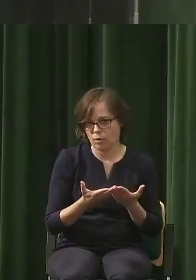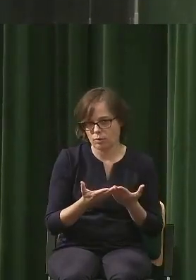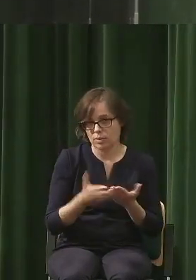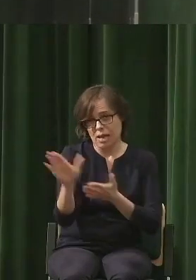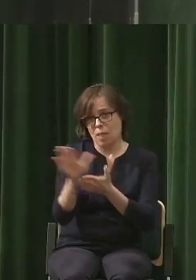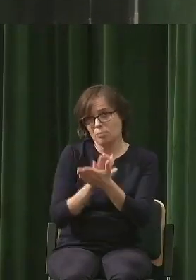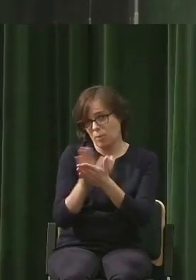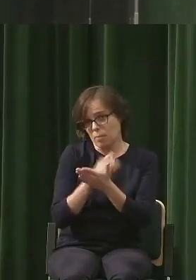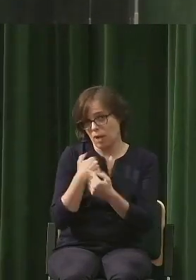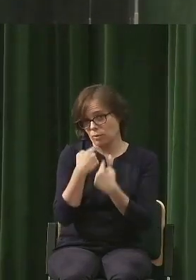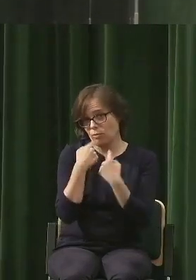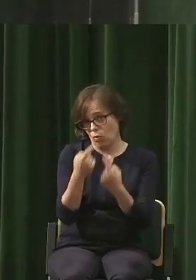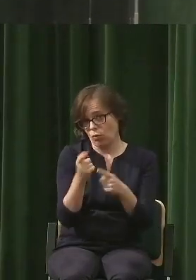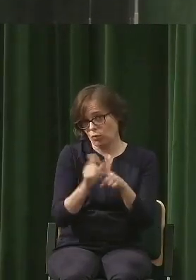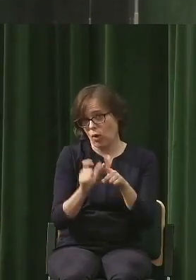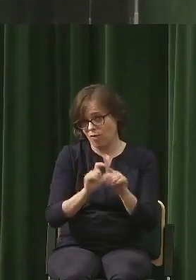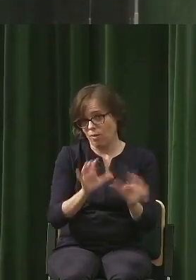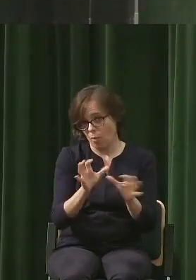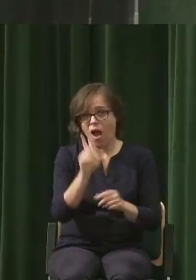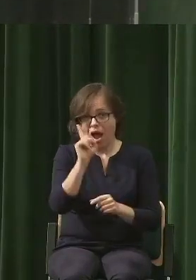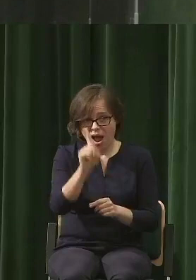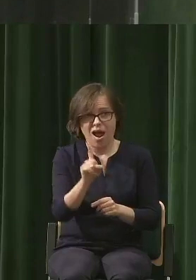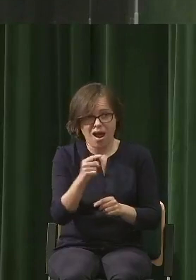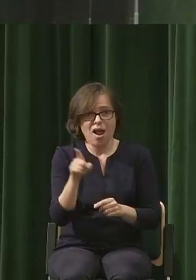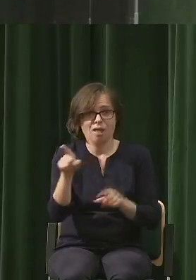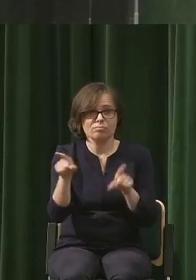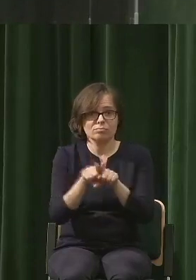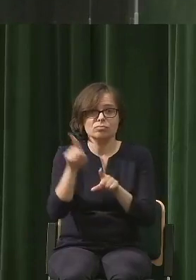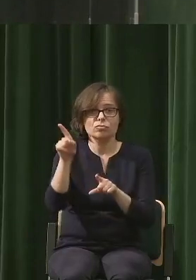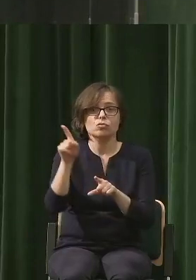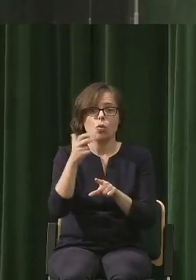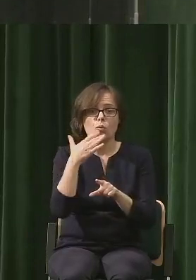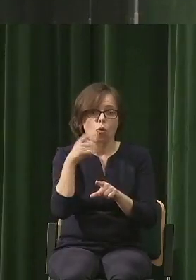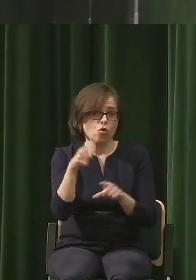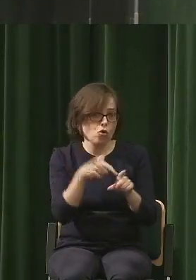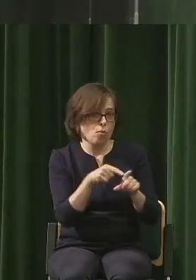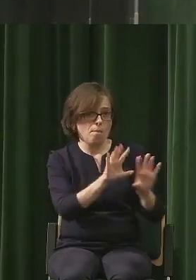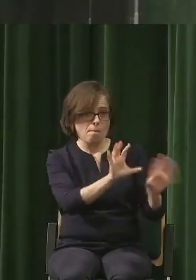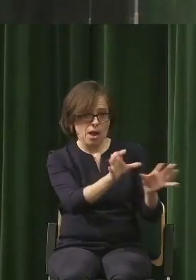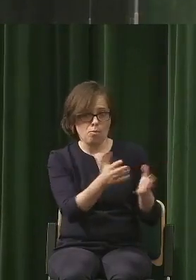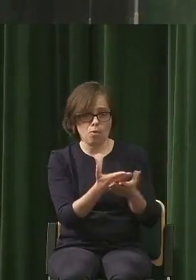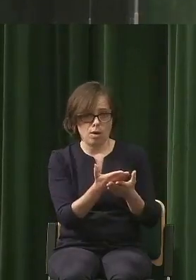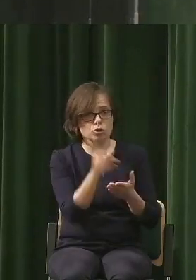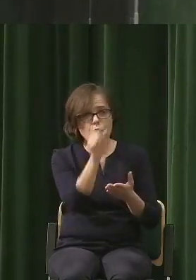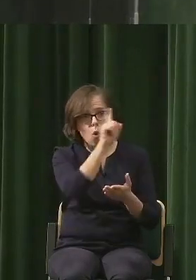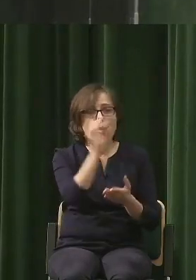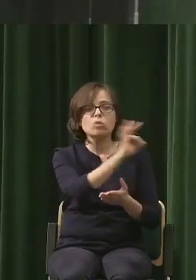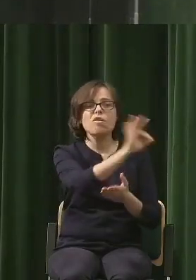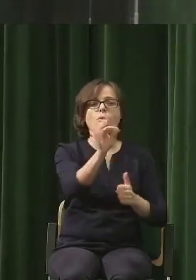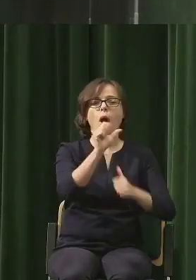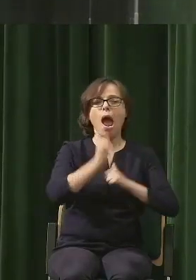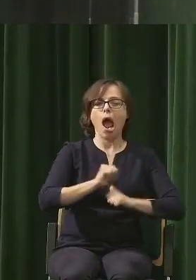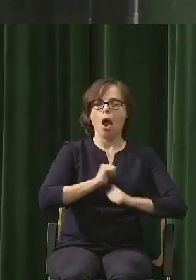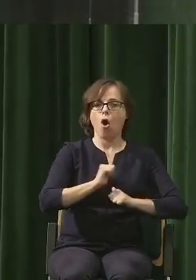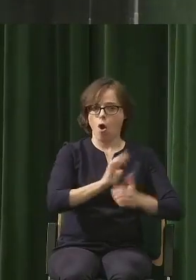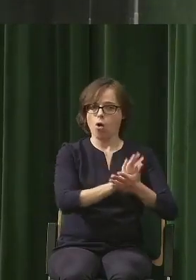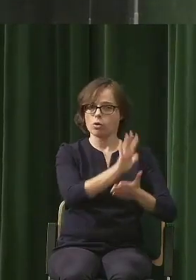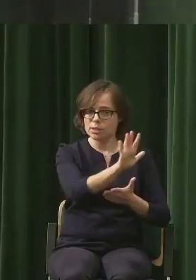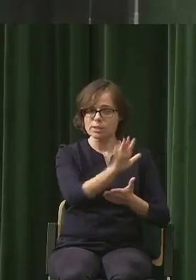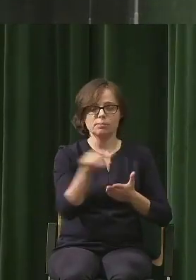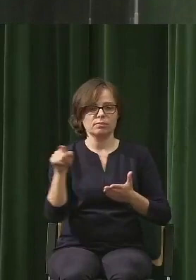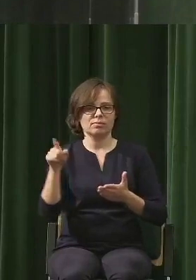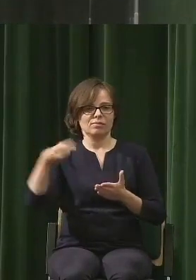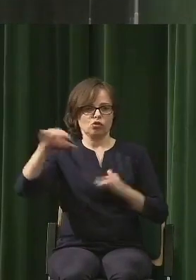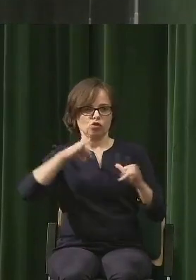przepraszam, że tak określę, ale to w sumie to, co Thaler mówił, to jest trochę manipulowanie, tym egoizmem ludzi, czyli troszkę tak troszkę, no wiadomo, że to